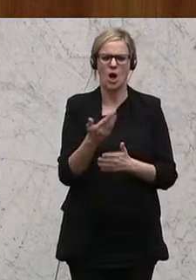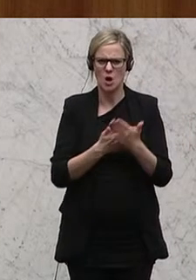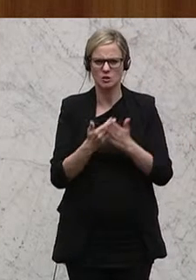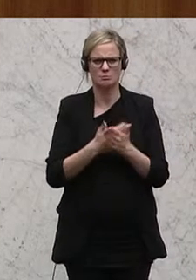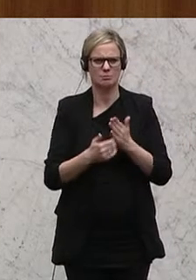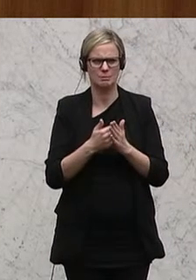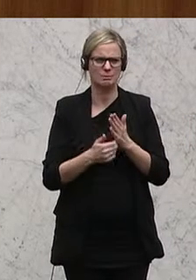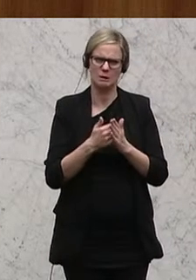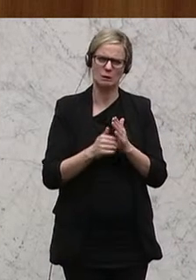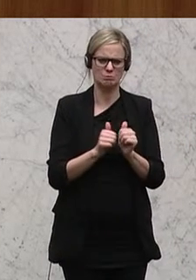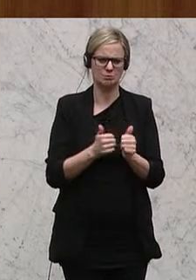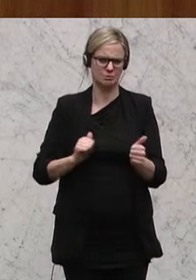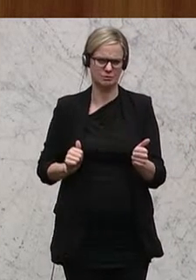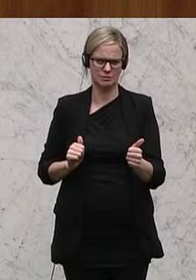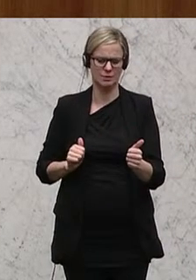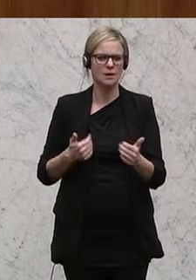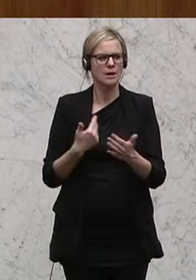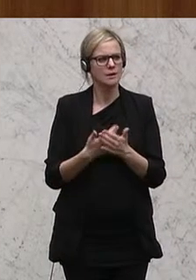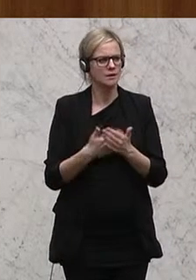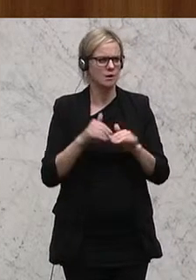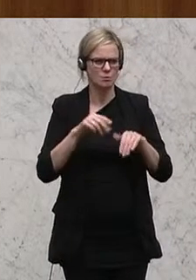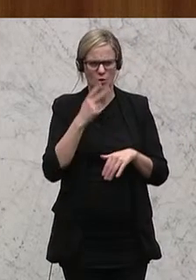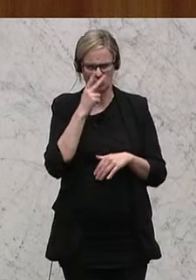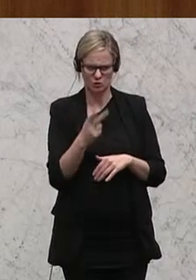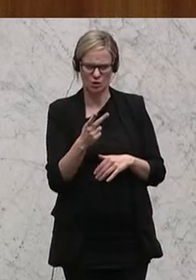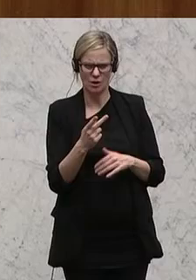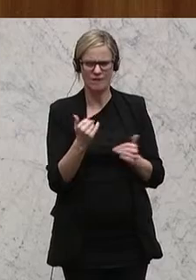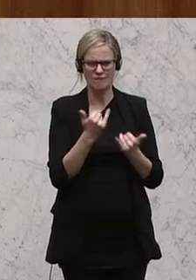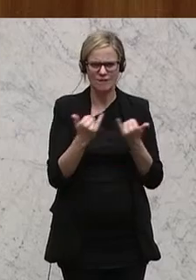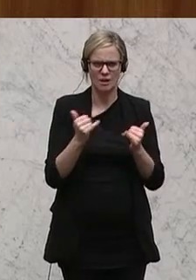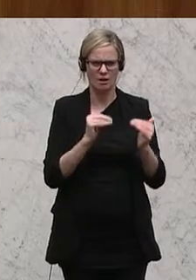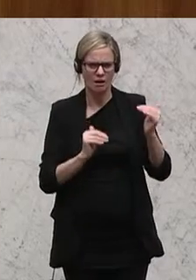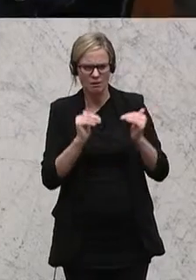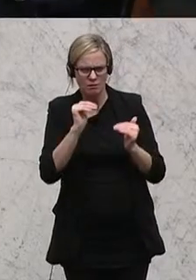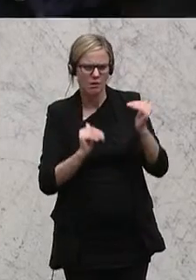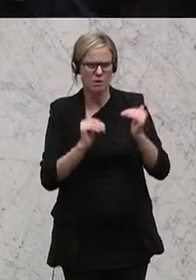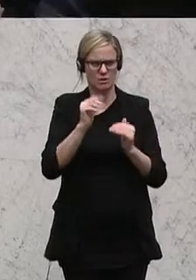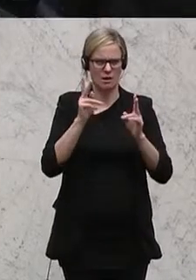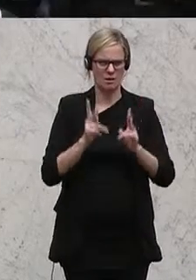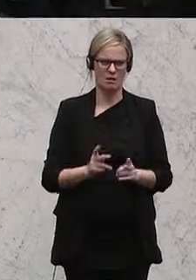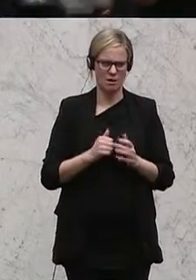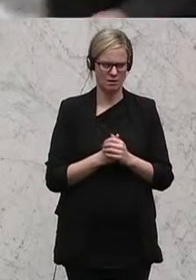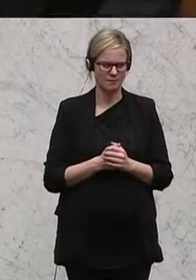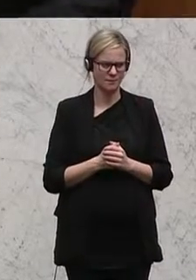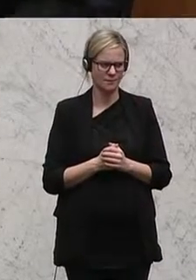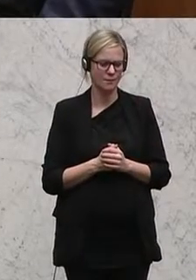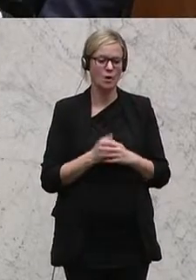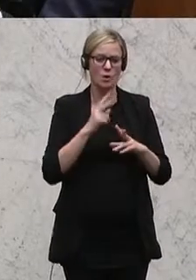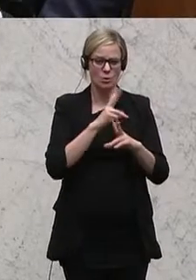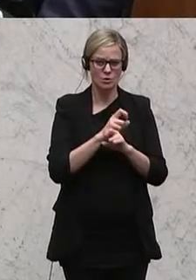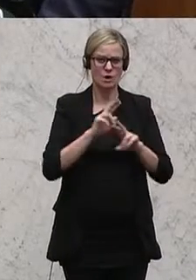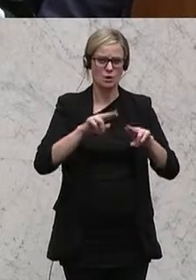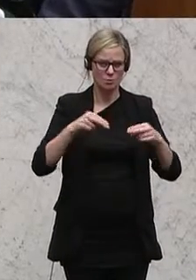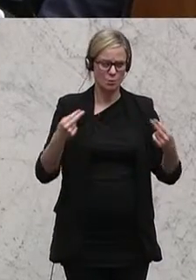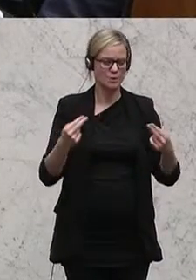erhebliche Arbeitsdefizite seitens allfälliger Dienstgeber zu bewältigen sind. Die österreichische Bundesregierung